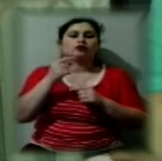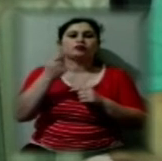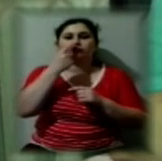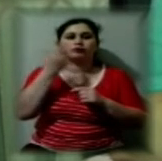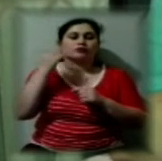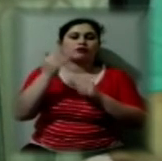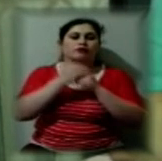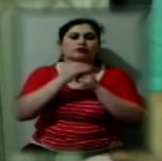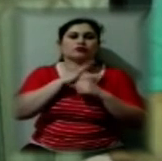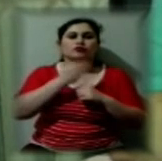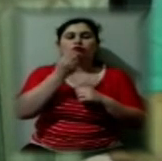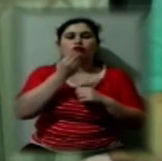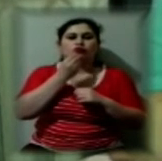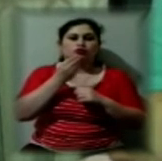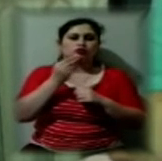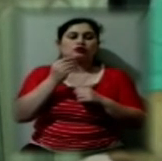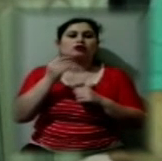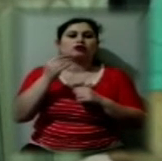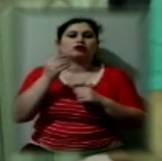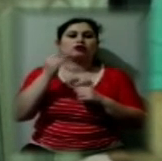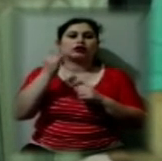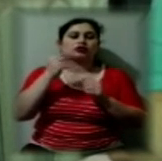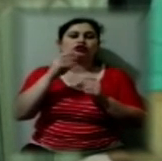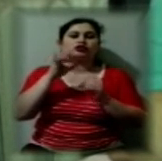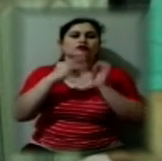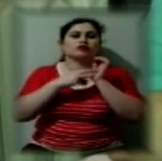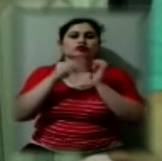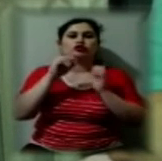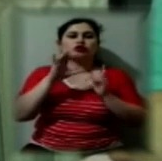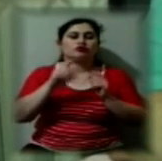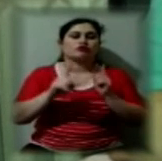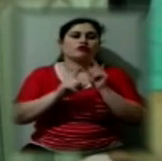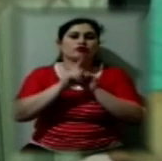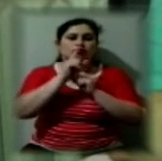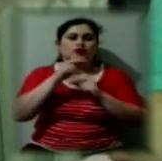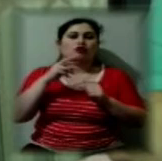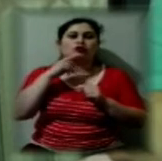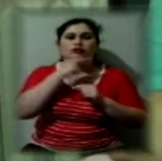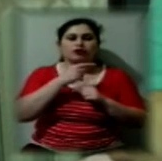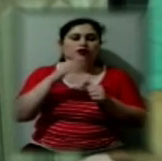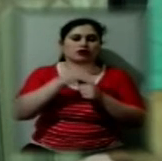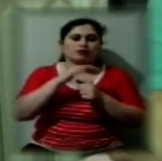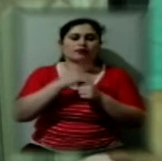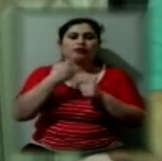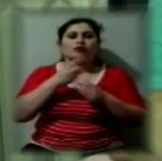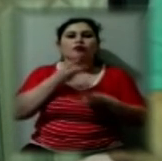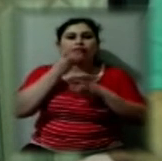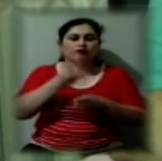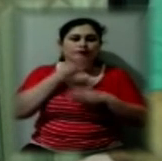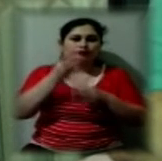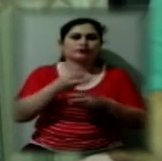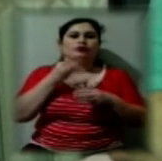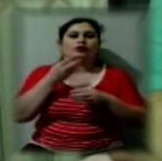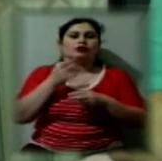повечеряли. І через 8 годин в них почалась клініка отруєння. Це нудота, блювота і